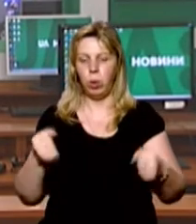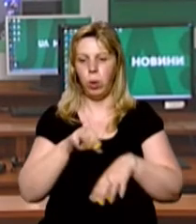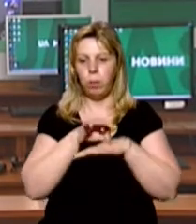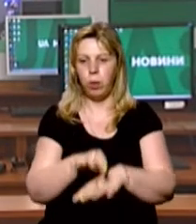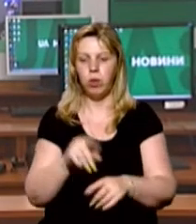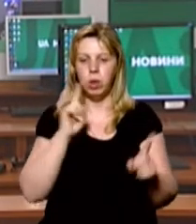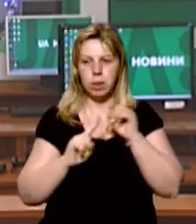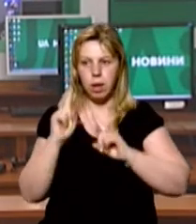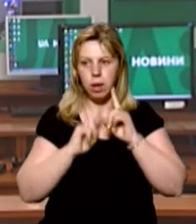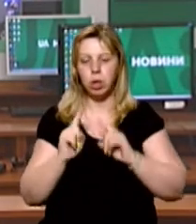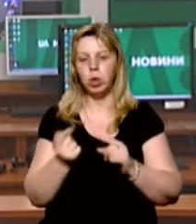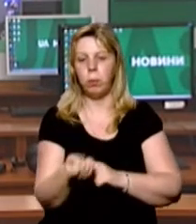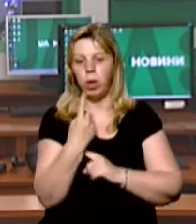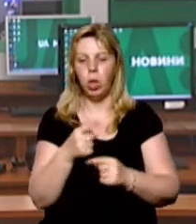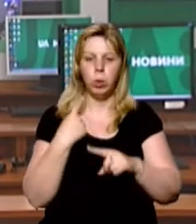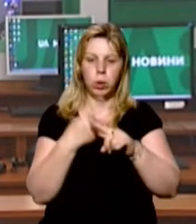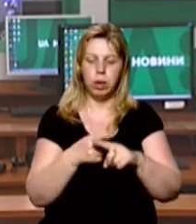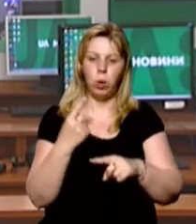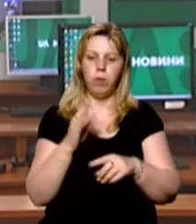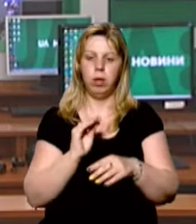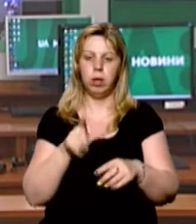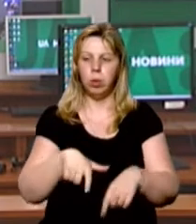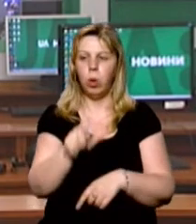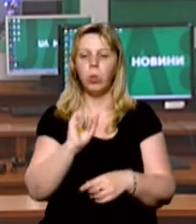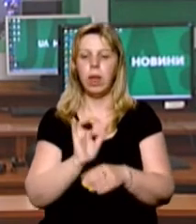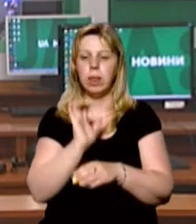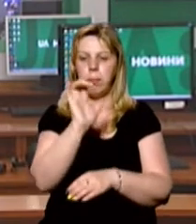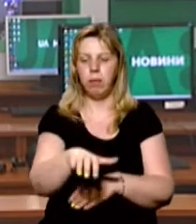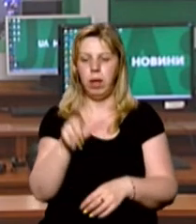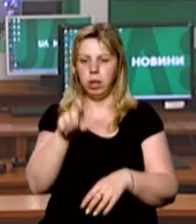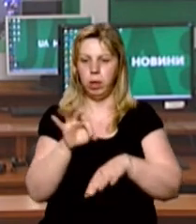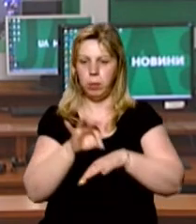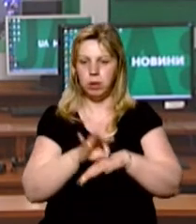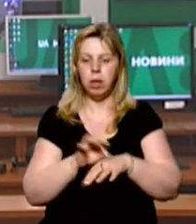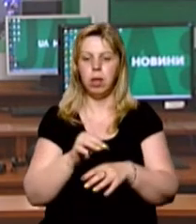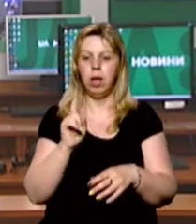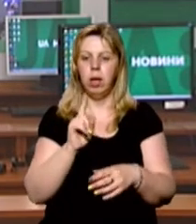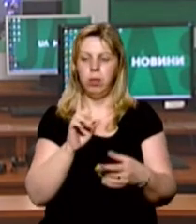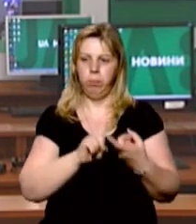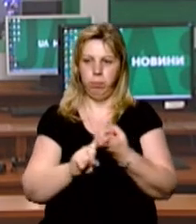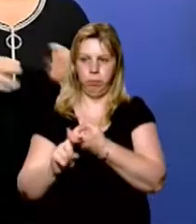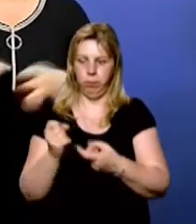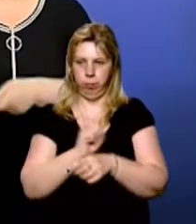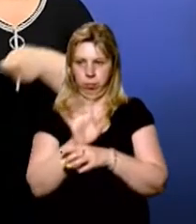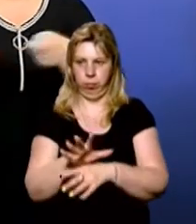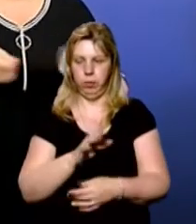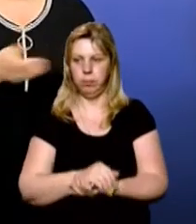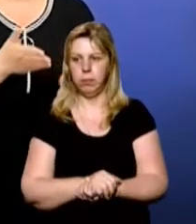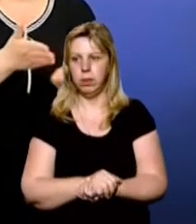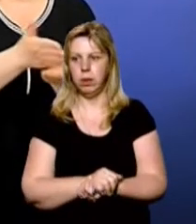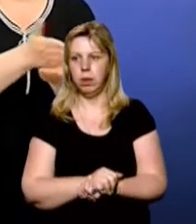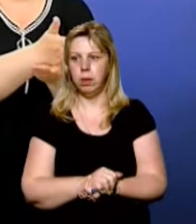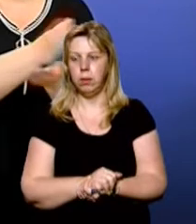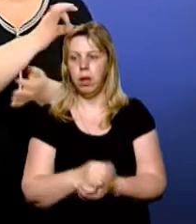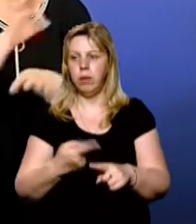проводять наради, аби визначити додаткові маршрути, куди направляти пацієнтів із підозрою на COVID-19. В